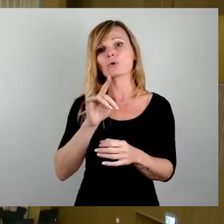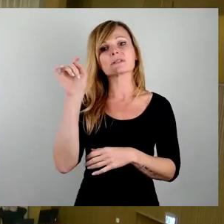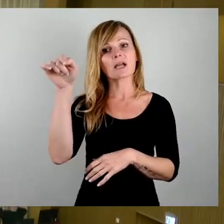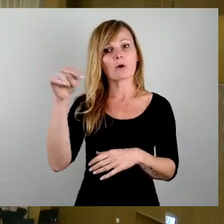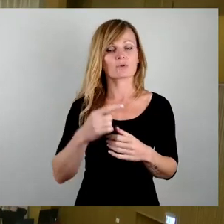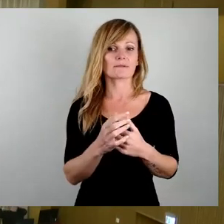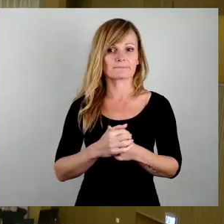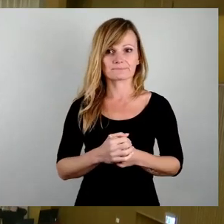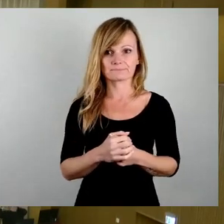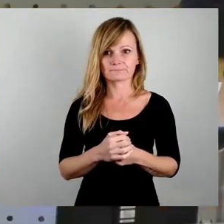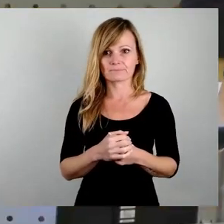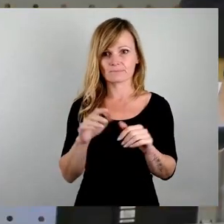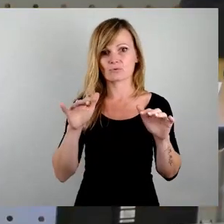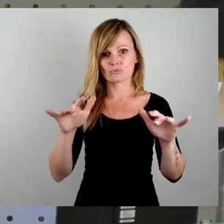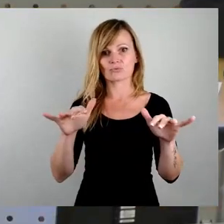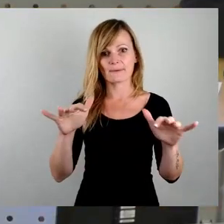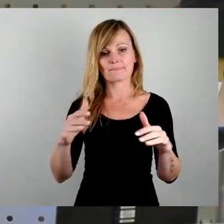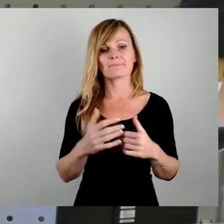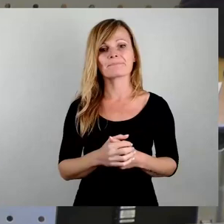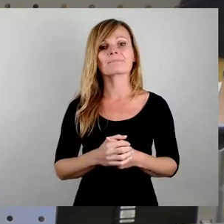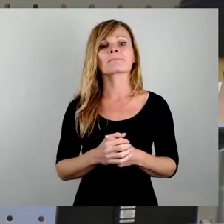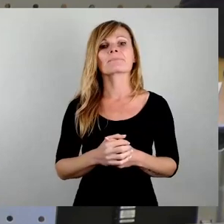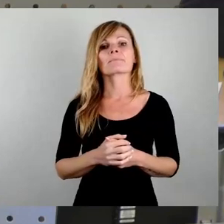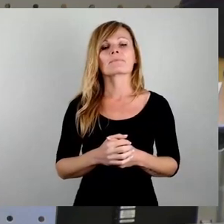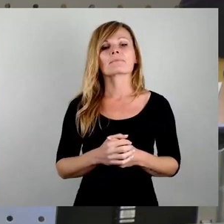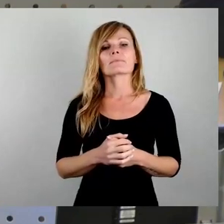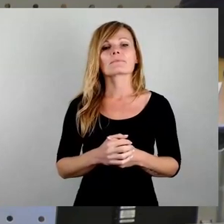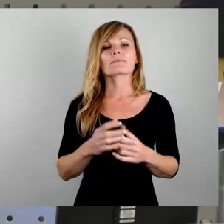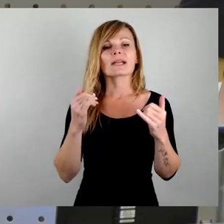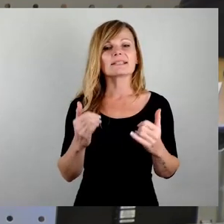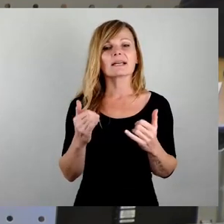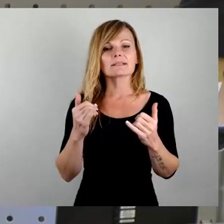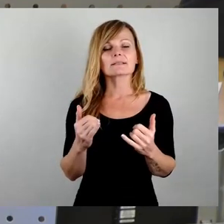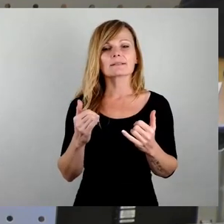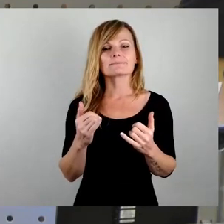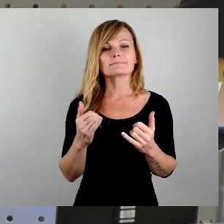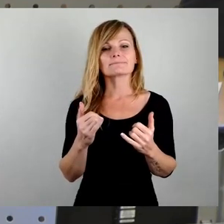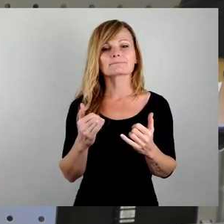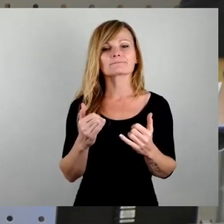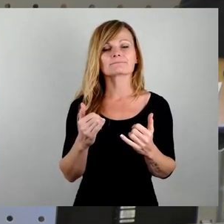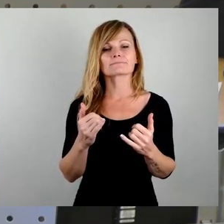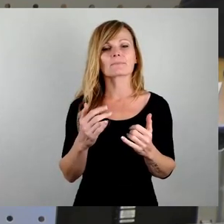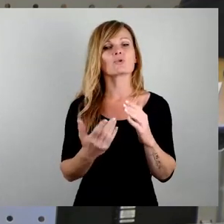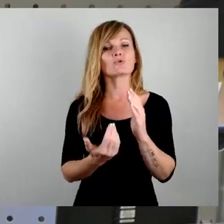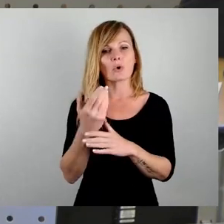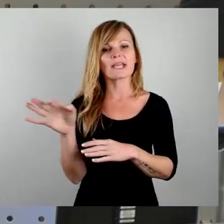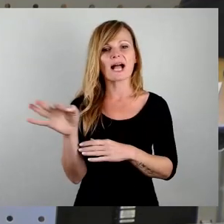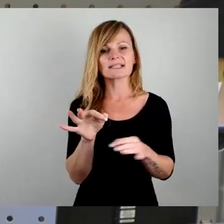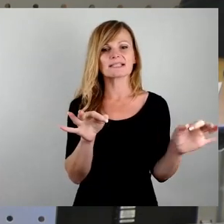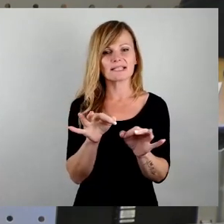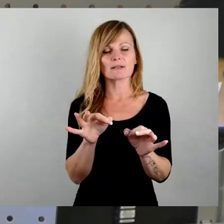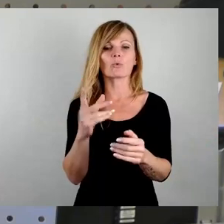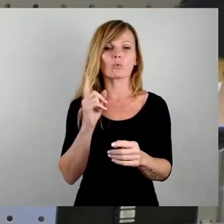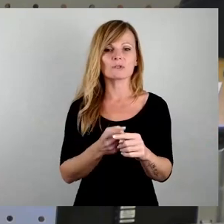Stream. Es geht jetzt um die Ansiedlung, die Neuansiedlung, die Erweiterung von